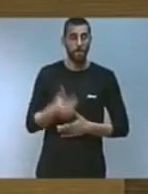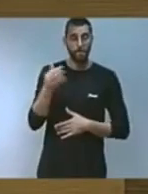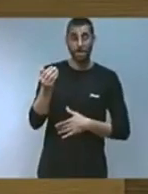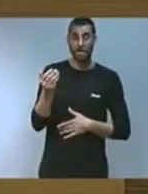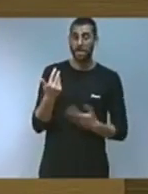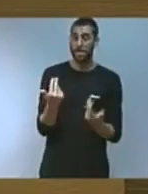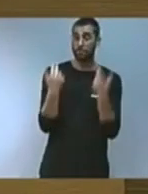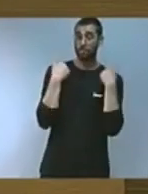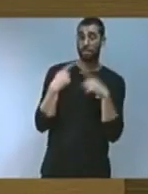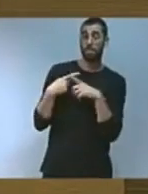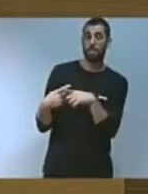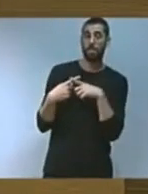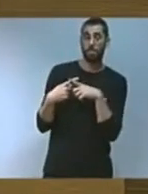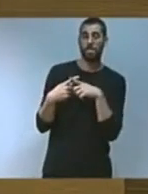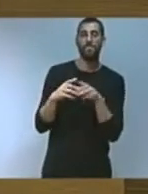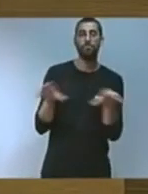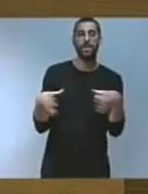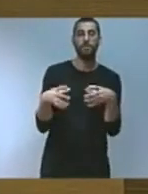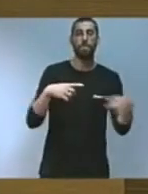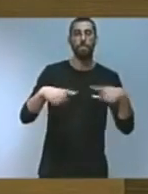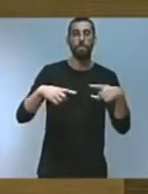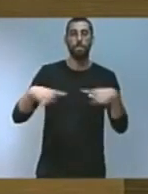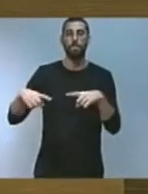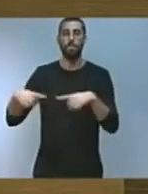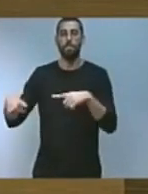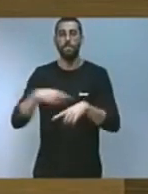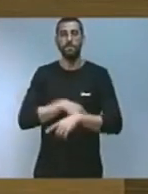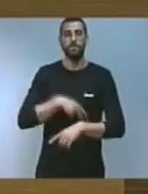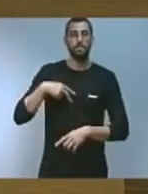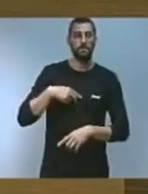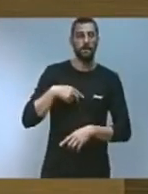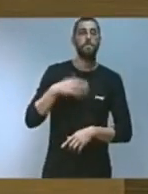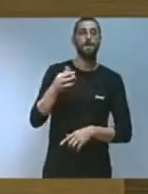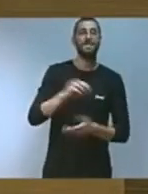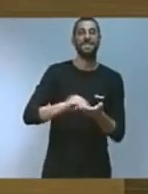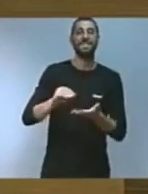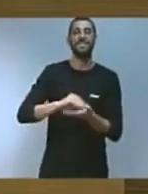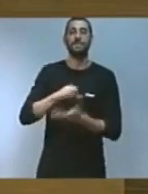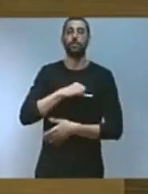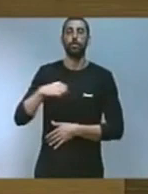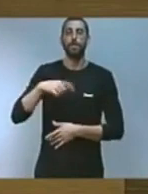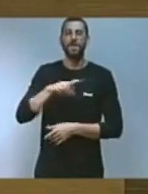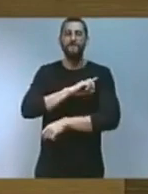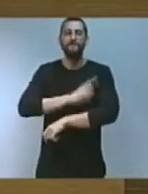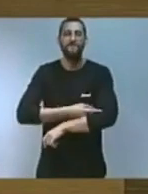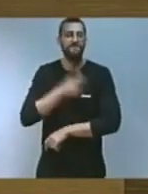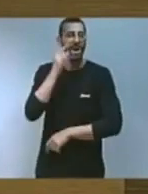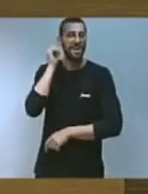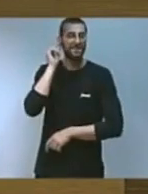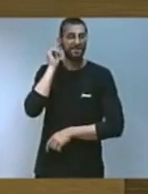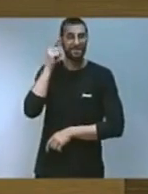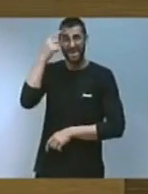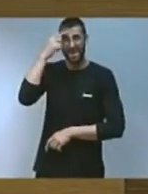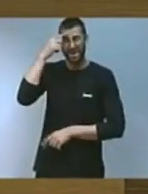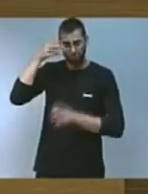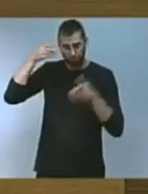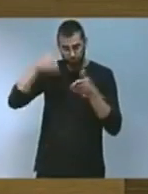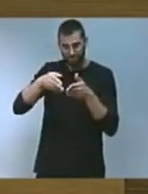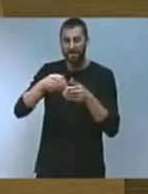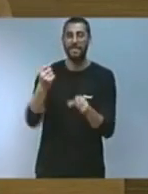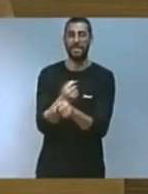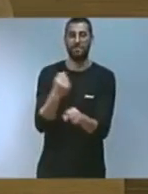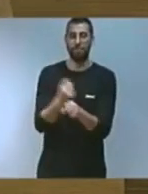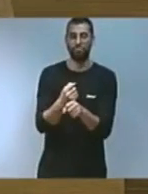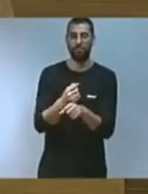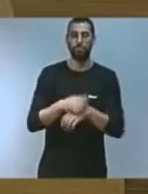un equip de directors generals i secretaris autonòmics valents i valentes amb el cabet a la faena. Senyories,